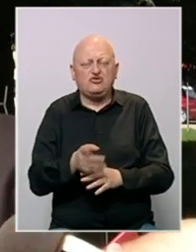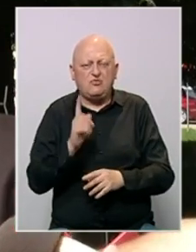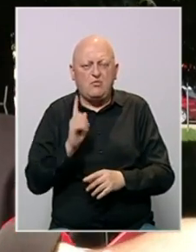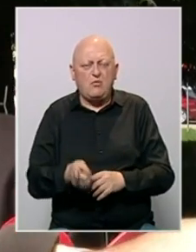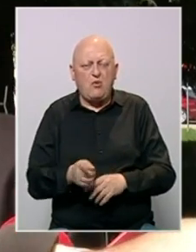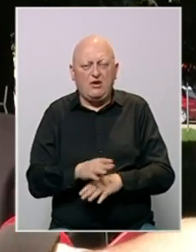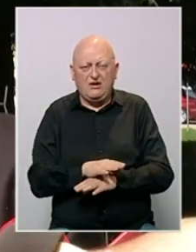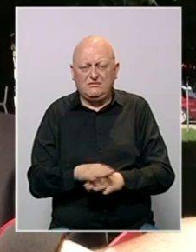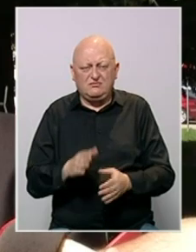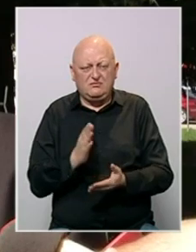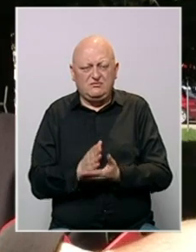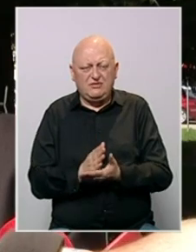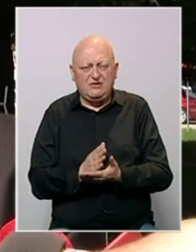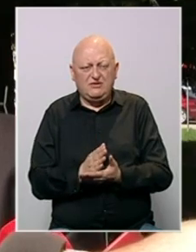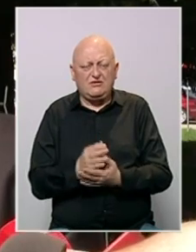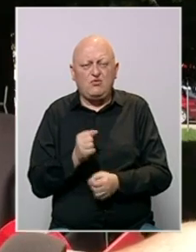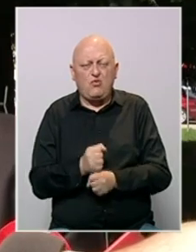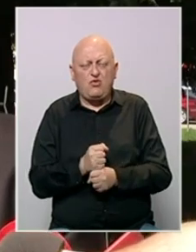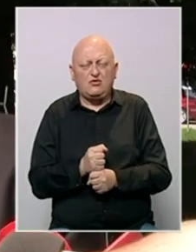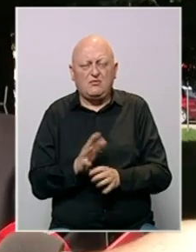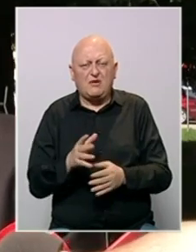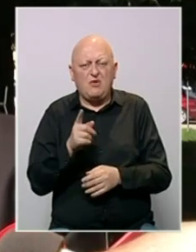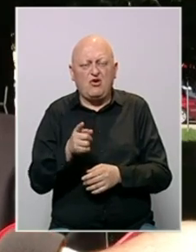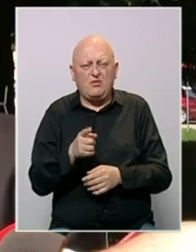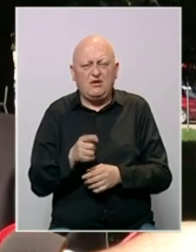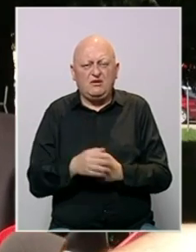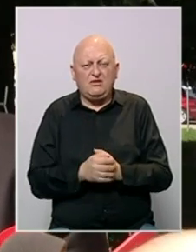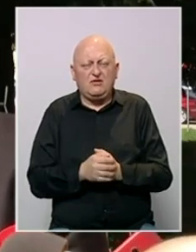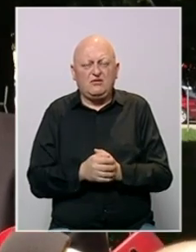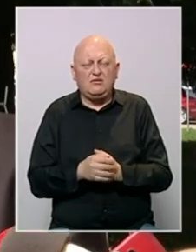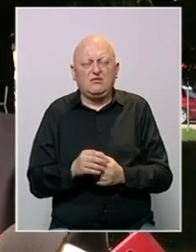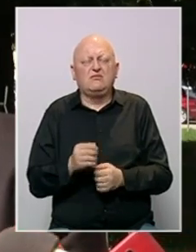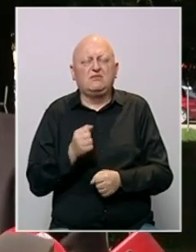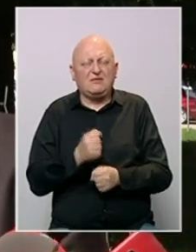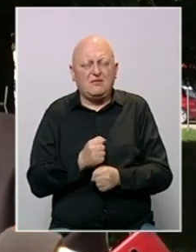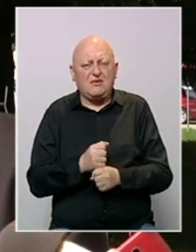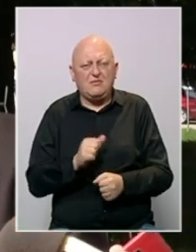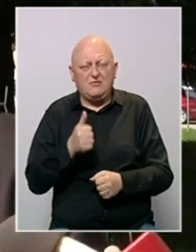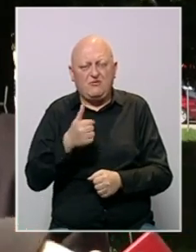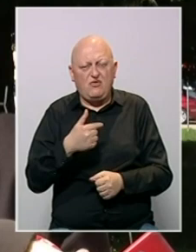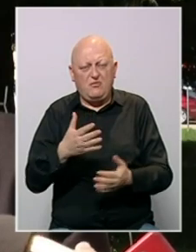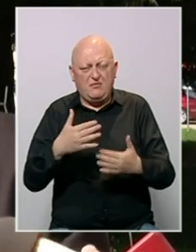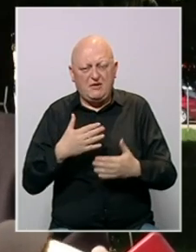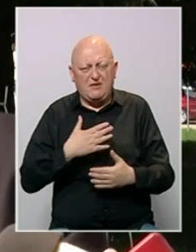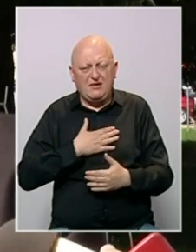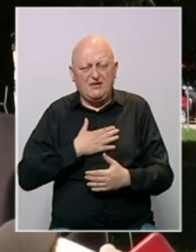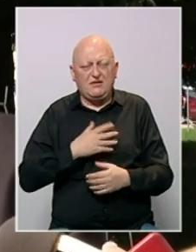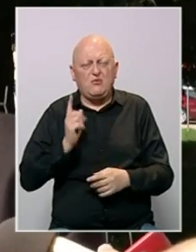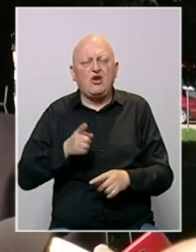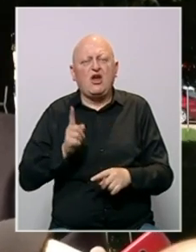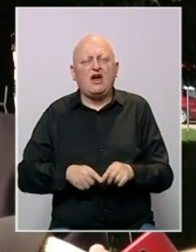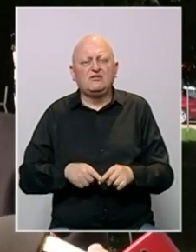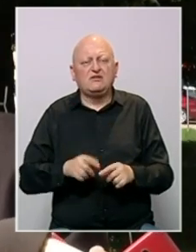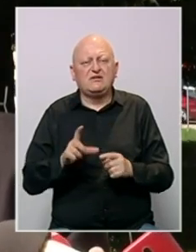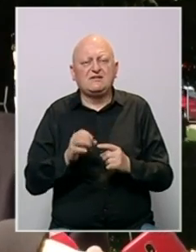mora biti urađena prema onome i postignuta prvo prema nama, a moraju biti kažnjeni